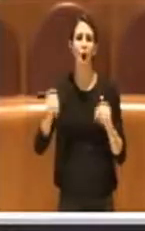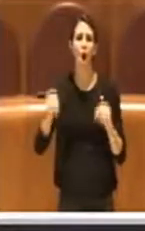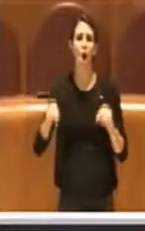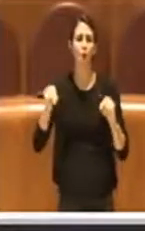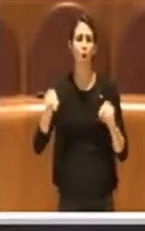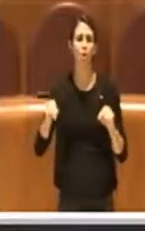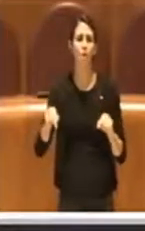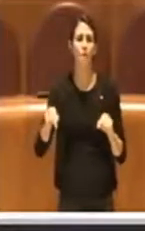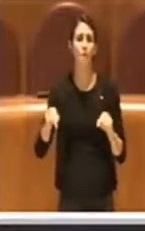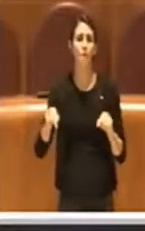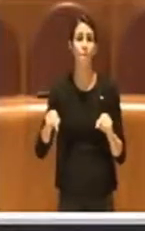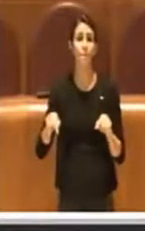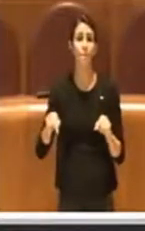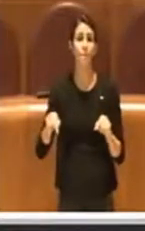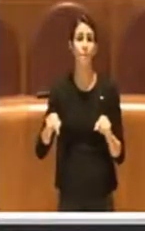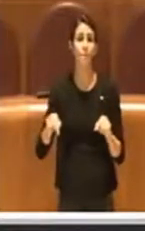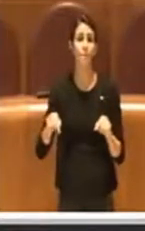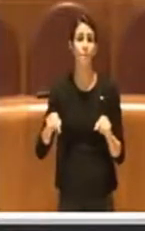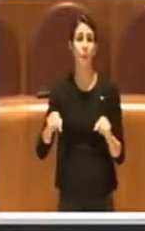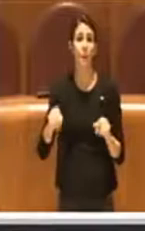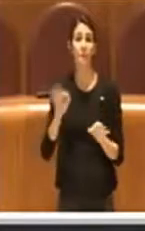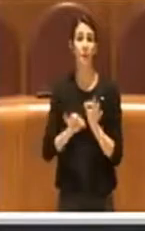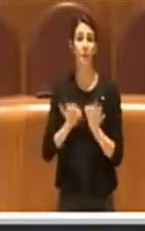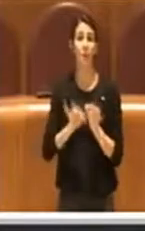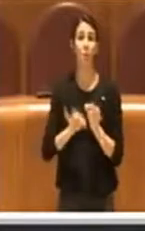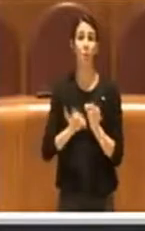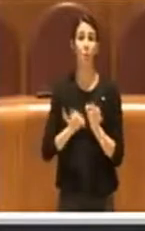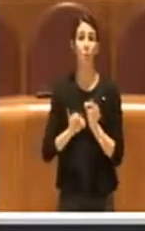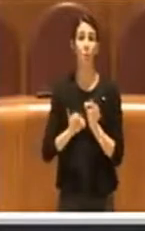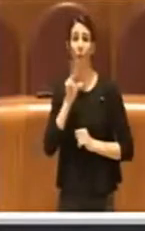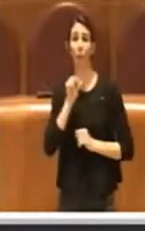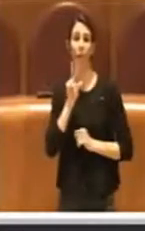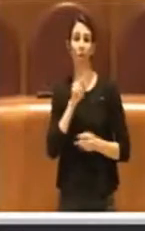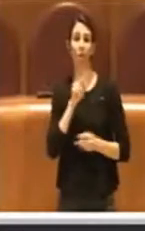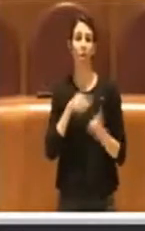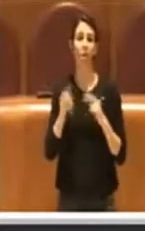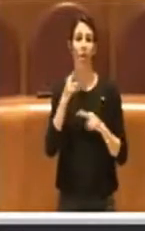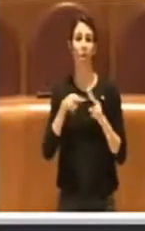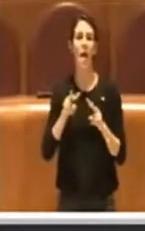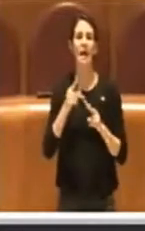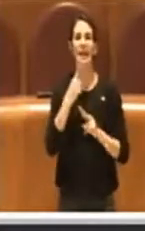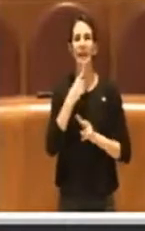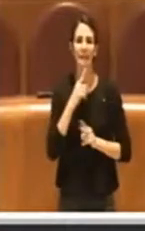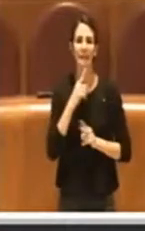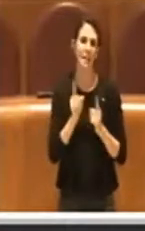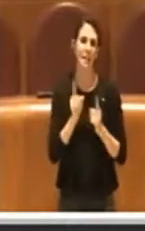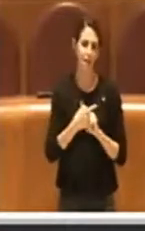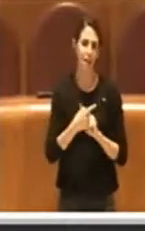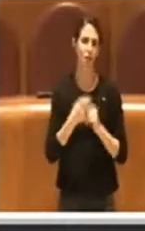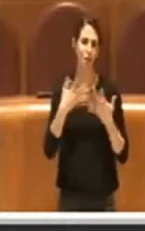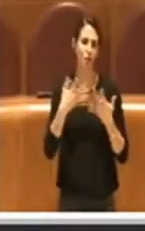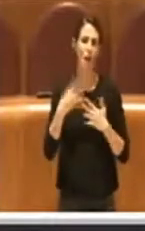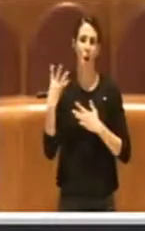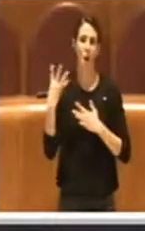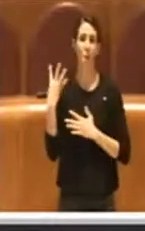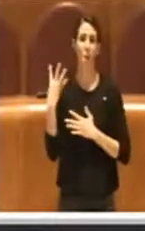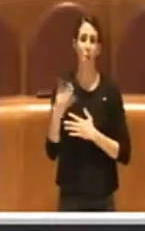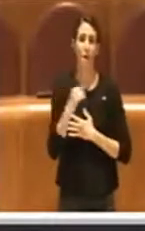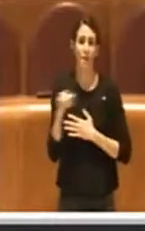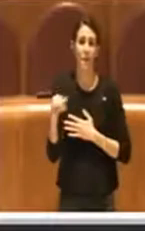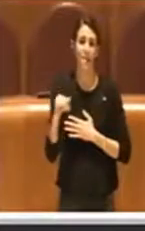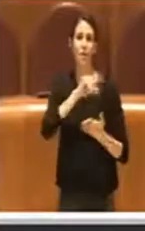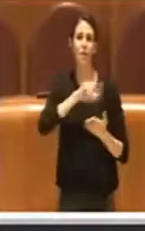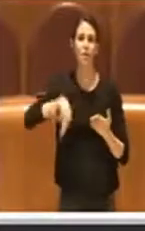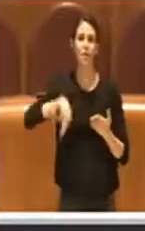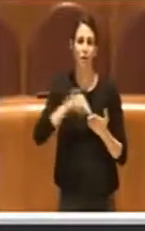da più di qualche minuto e in generale da quattro anni e mezzo continuo a votare milioni e milioni, decine